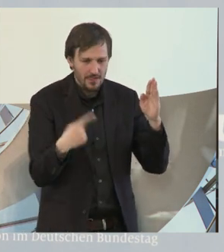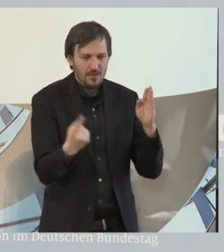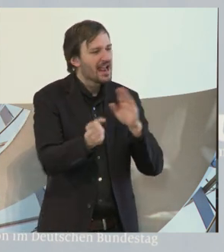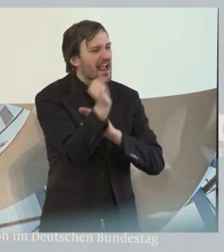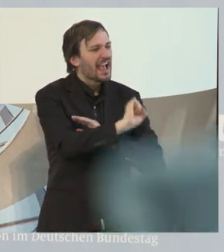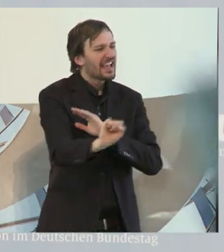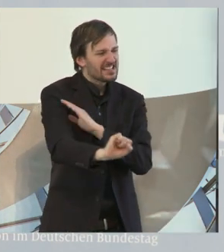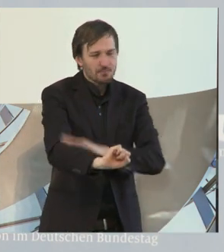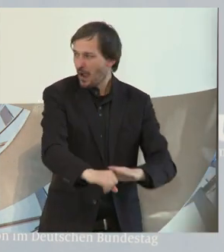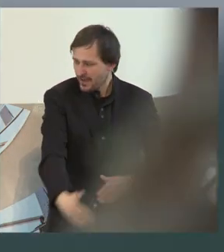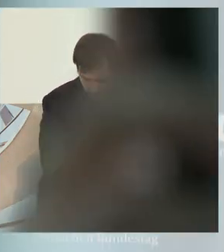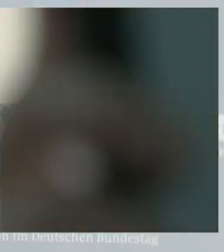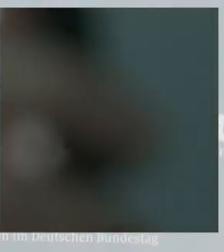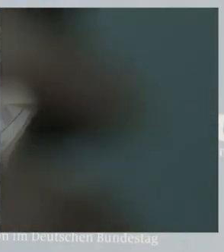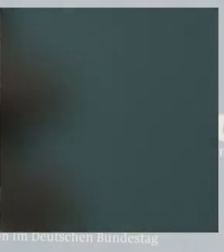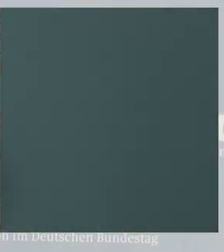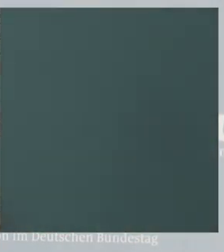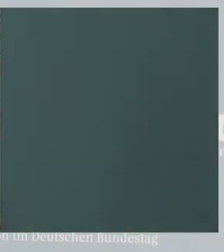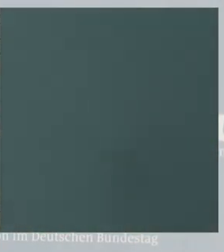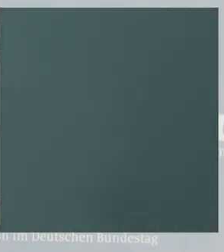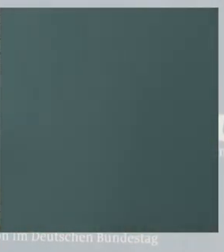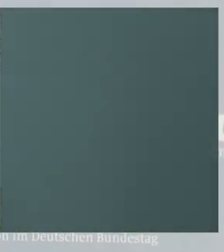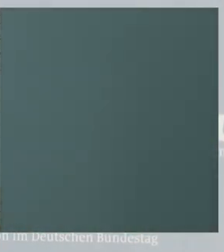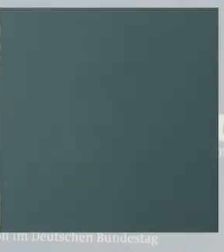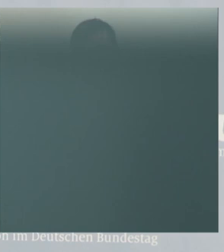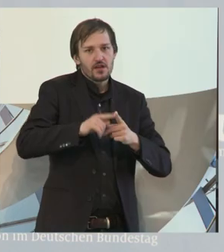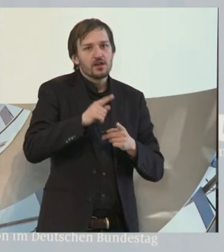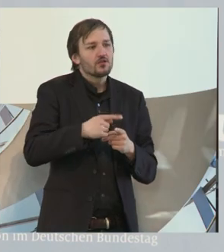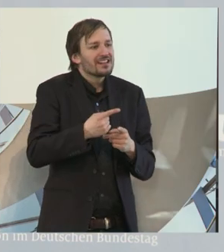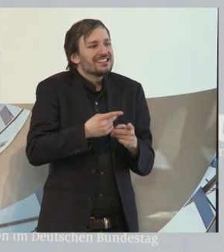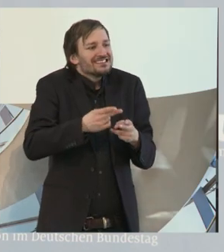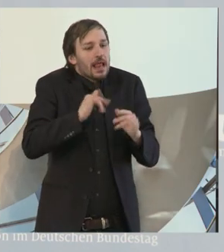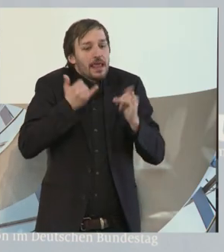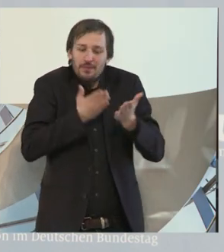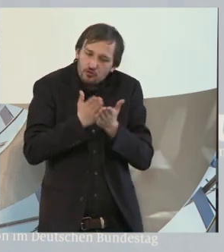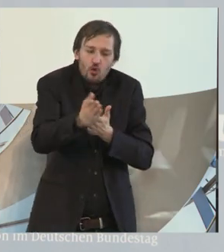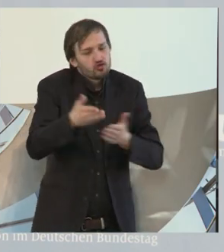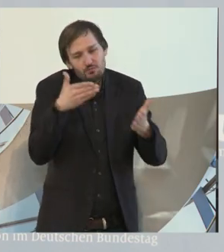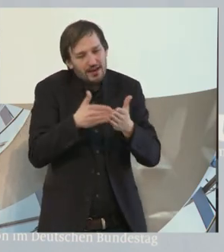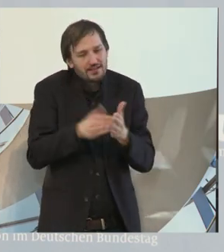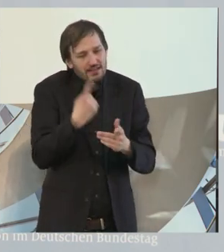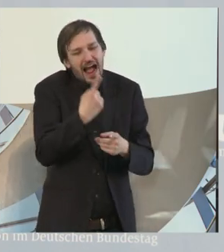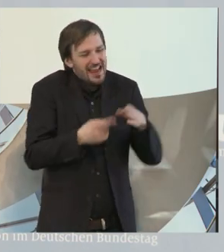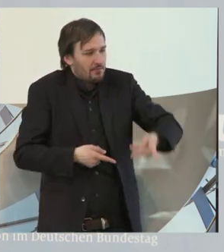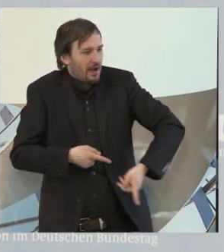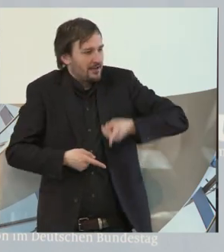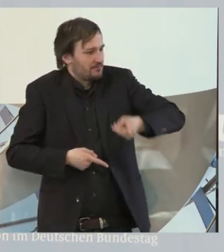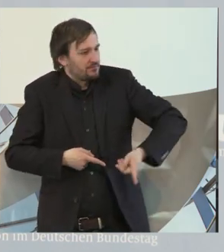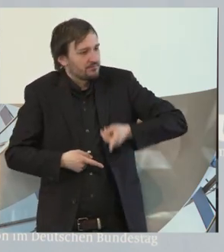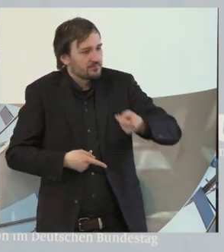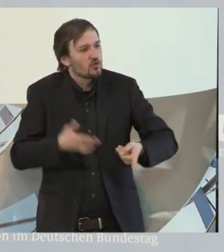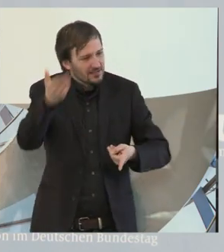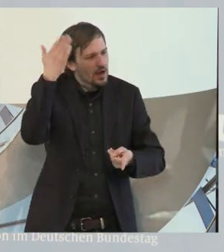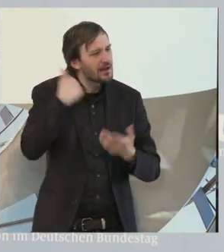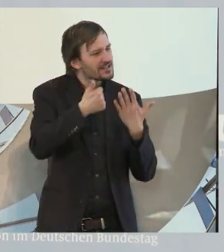praktisch bis hier oben hin in den Oberschenkel und dann den Rest seines Lebens behindert war. Und er hatte das Glück, dass in den